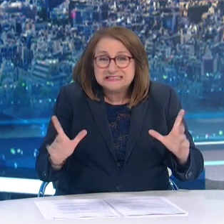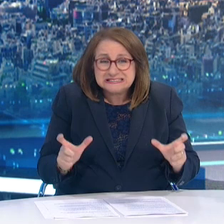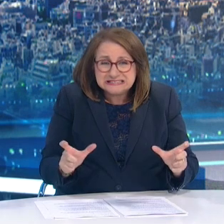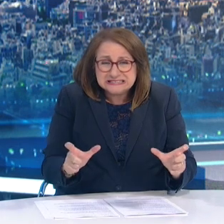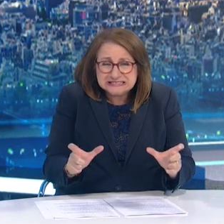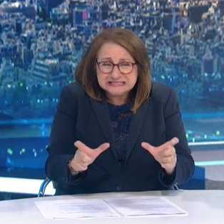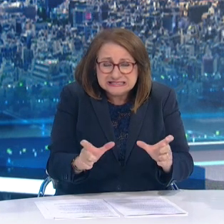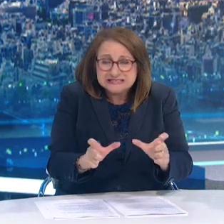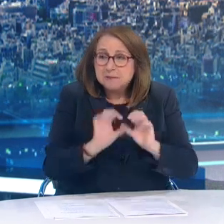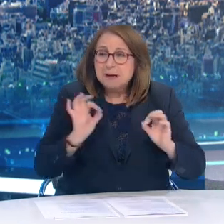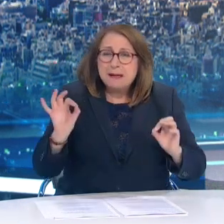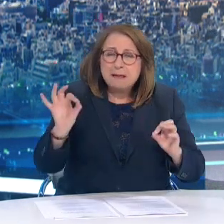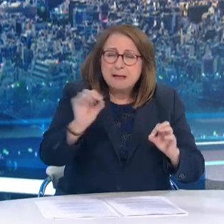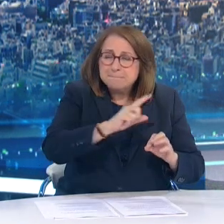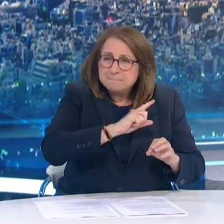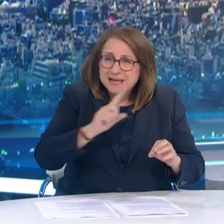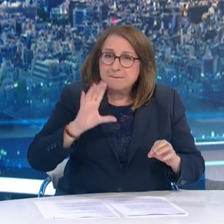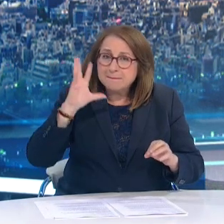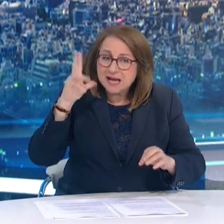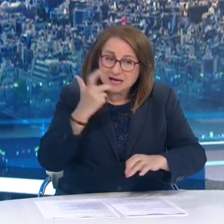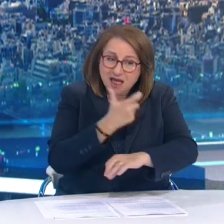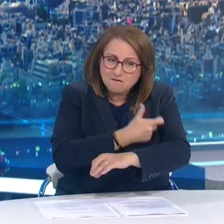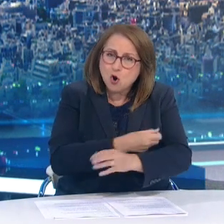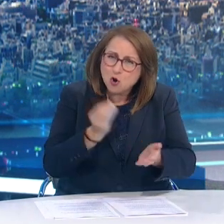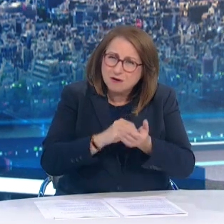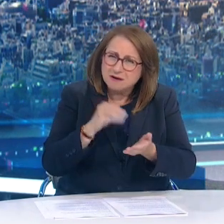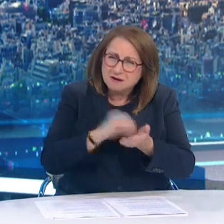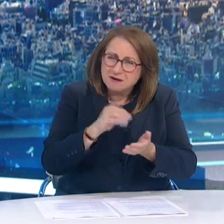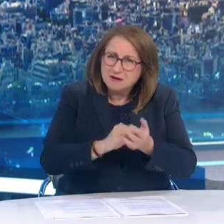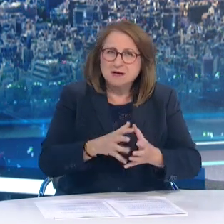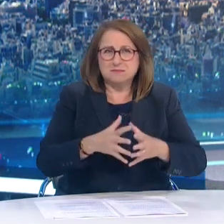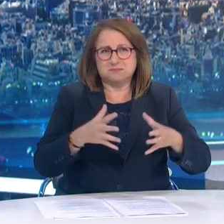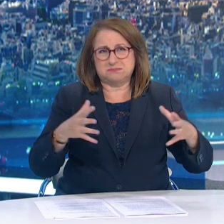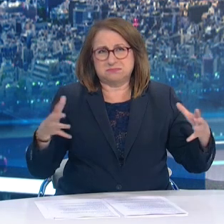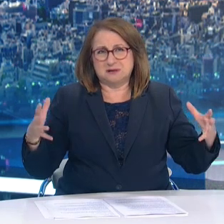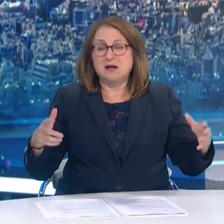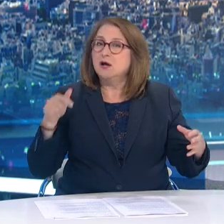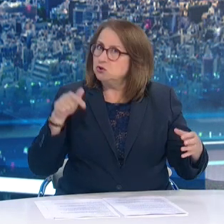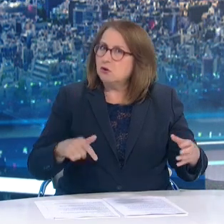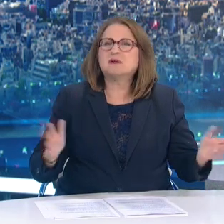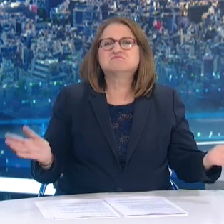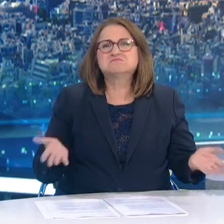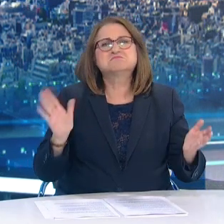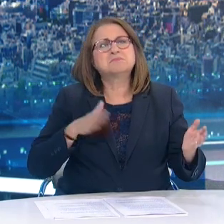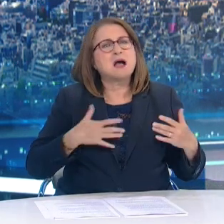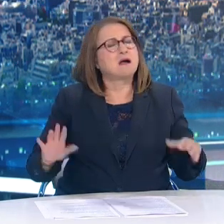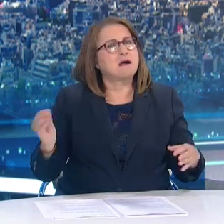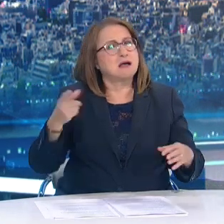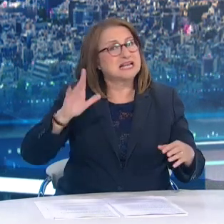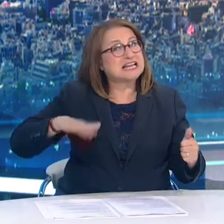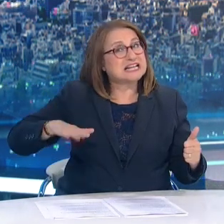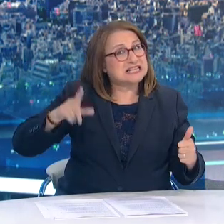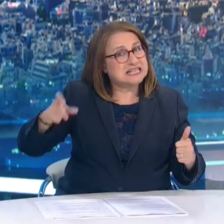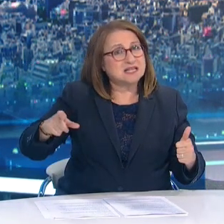εμβολιαστική κάλυψη στη χώρα. Ήδη καταγράφεται περιστατικά σε αρκετές περιοχές της χώρας, στην Κρήτη, την